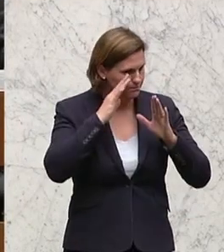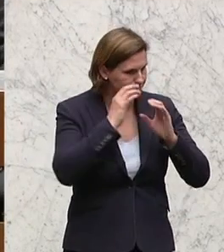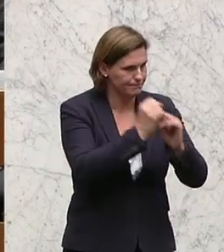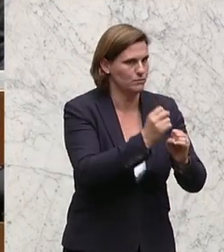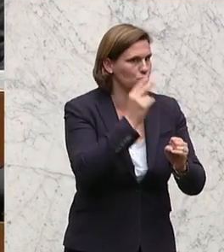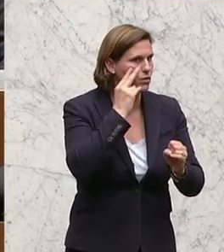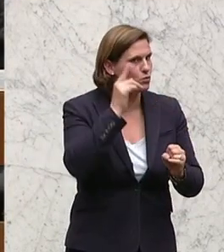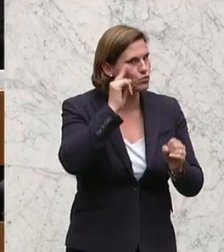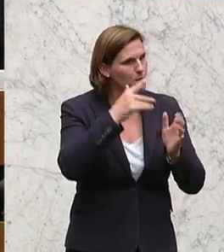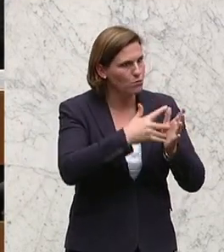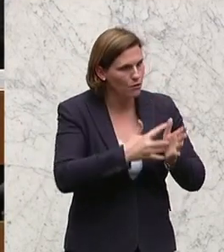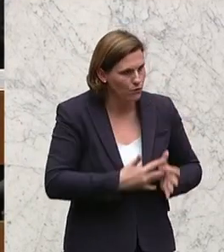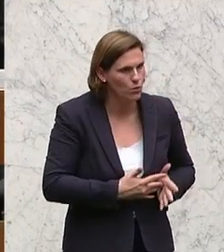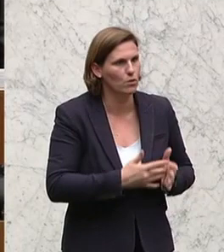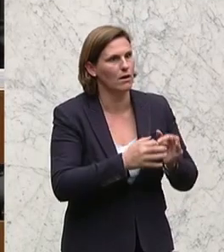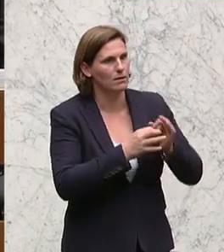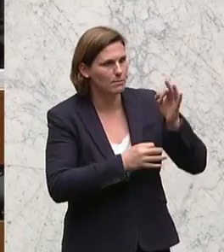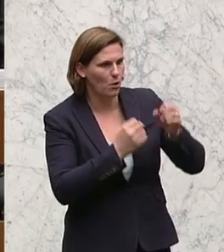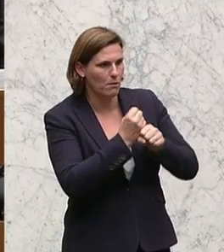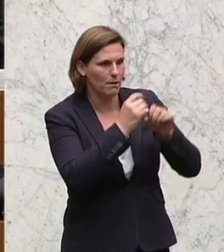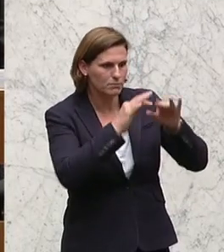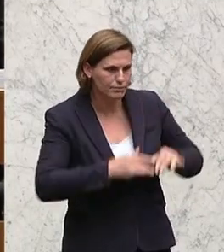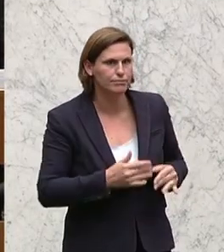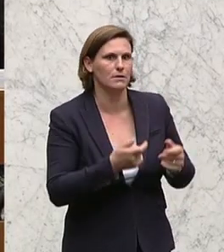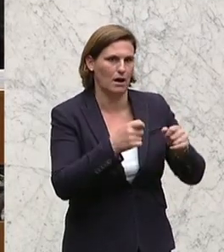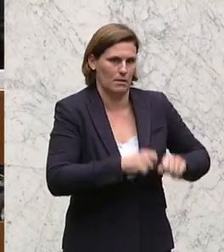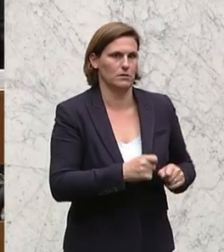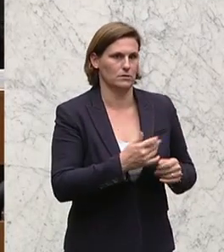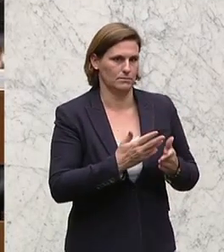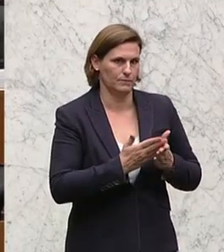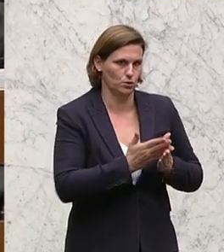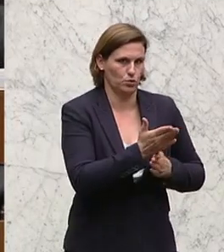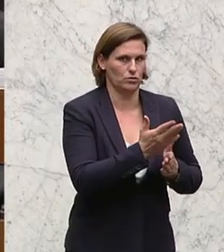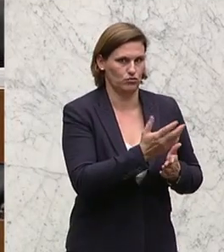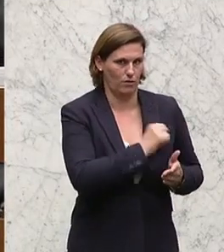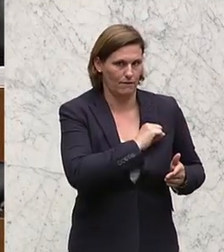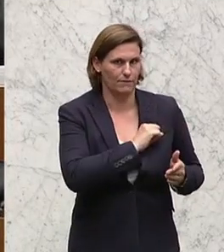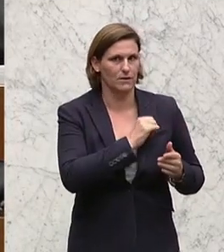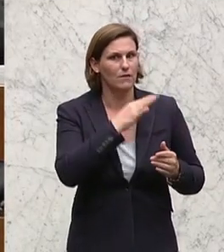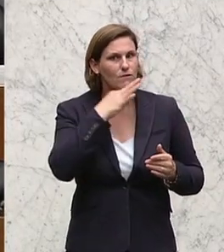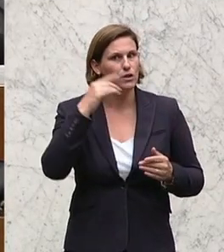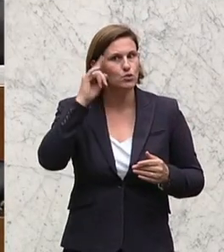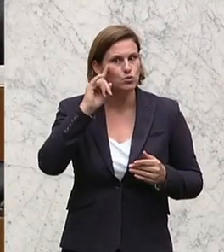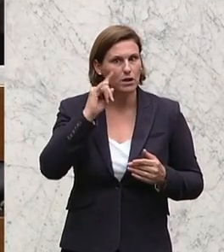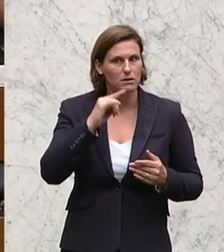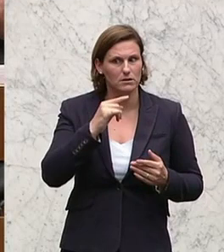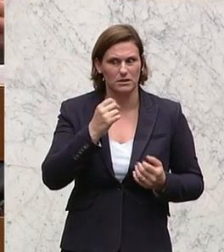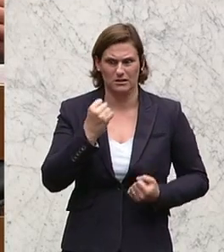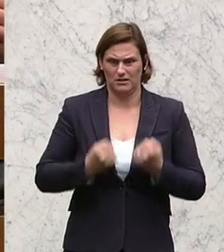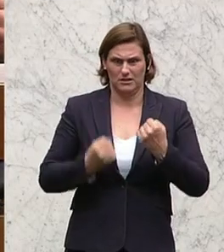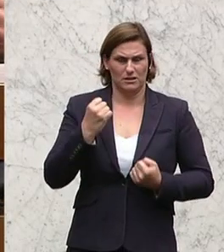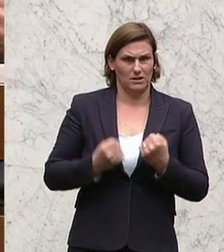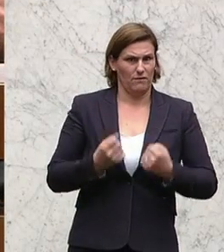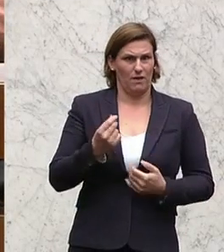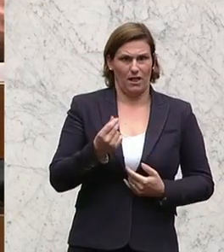Studienprüfungen bzw. Diplomarbeiten abzuschließen. Gerade hier kommen viele Studenten in finanzielle Schwierigkeiten,